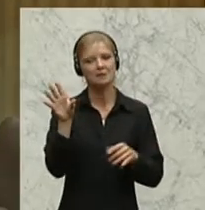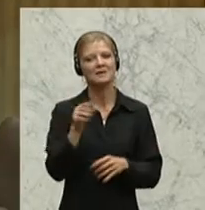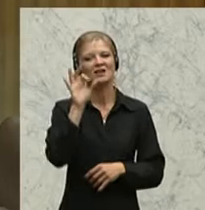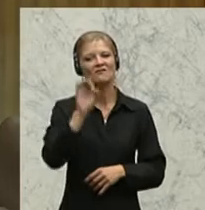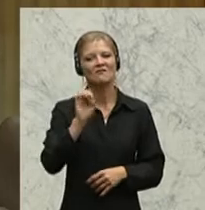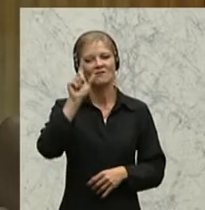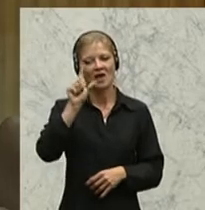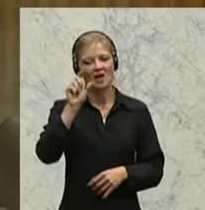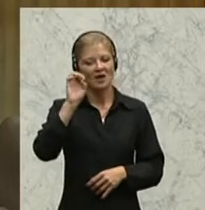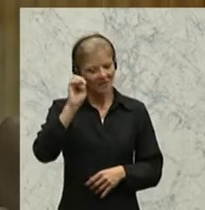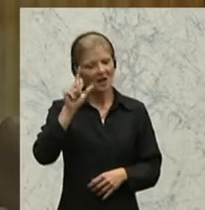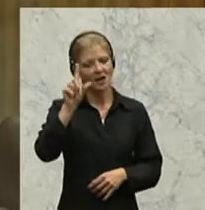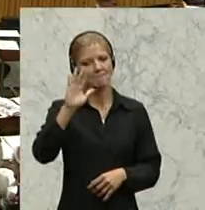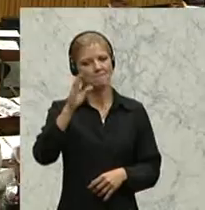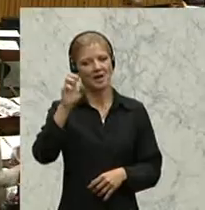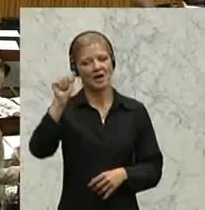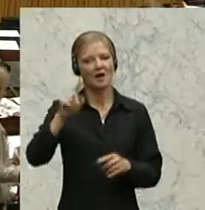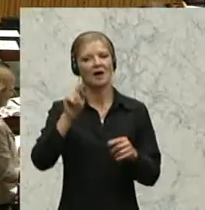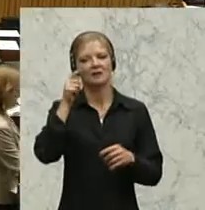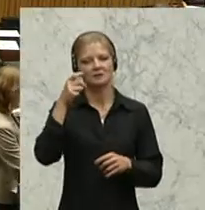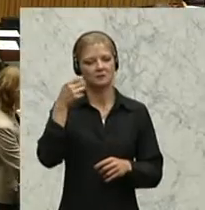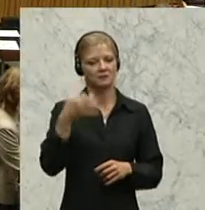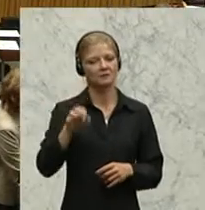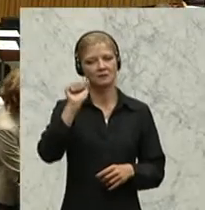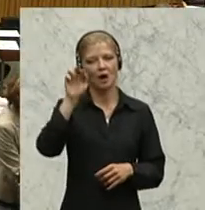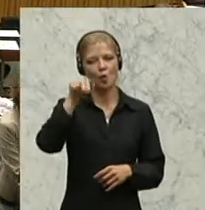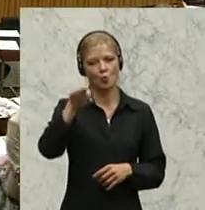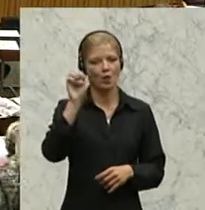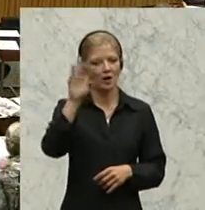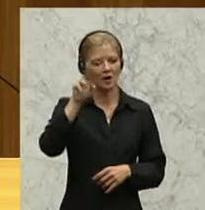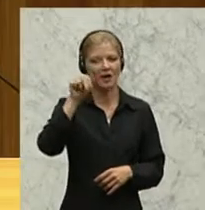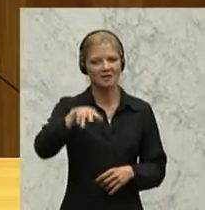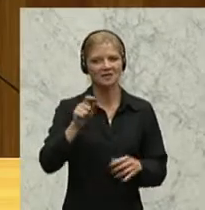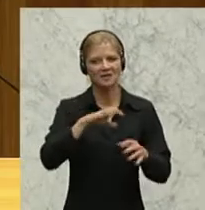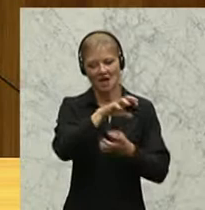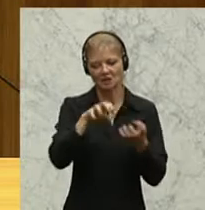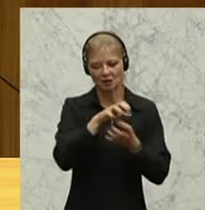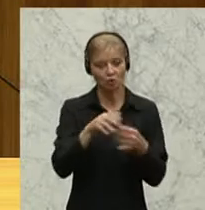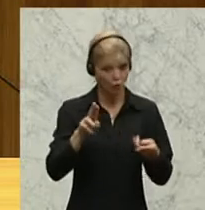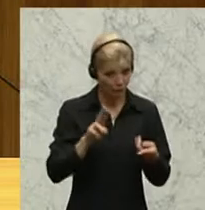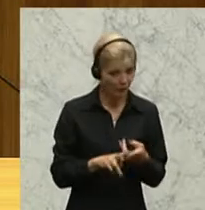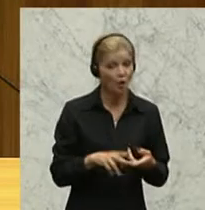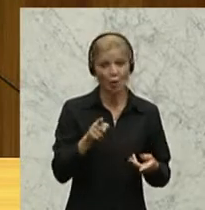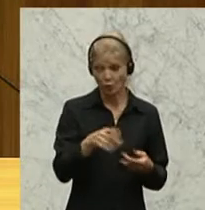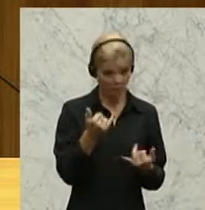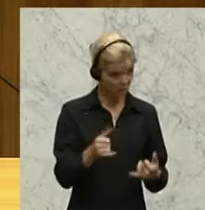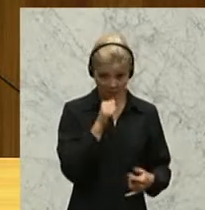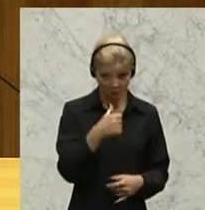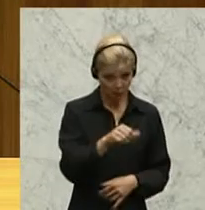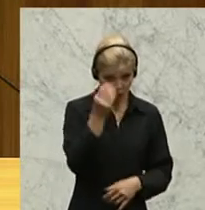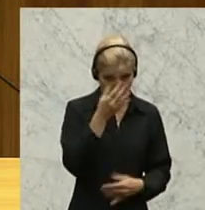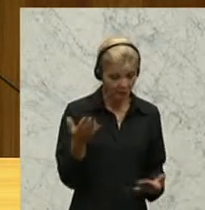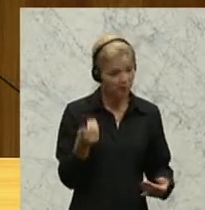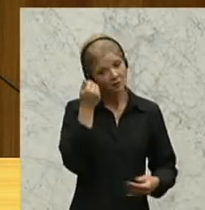Vignettenpflicht von der Grenze weg sofort einzuführen. Bitte bedenken wir das, tun wir das nicht, nicht